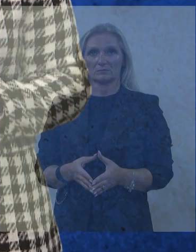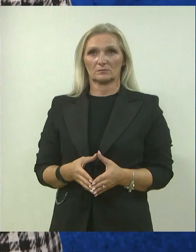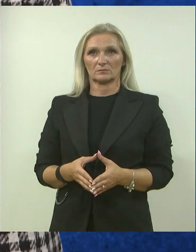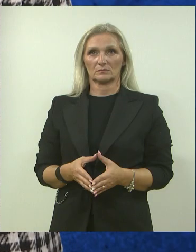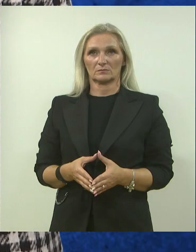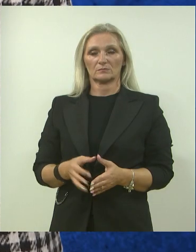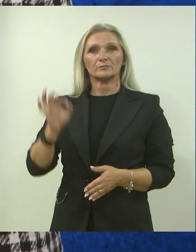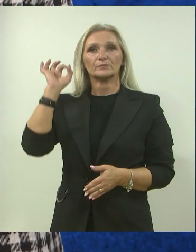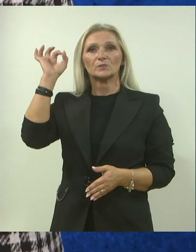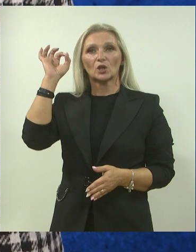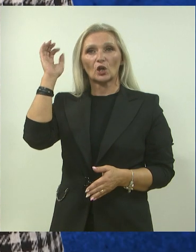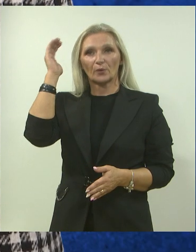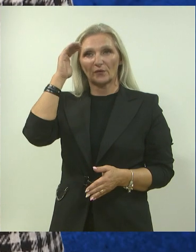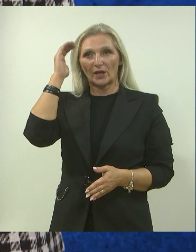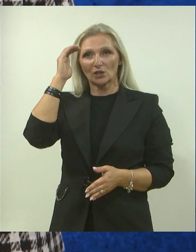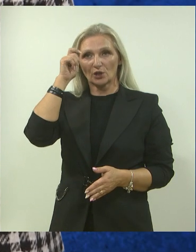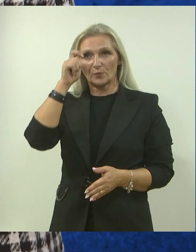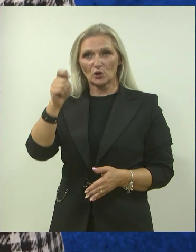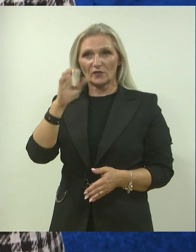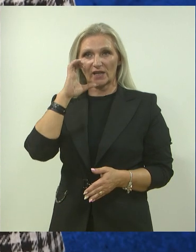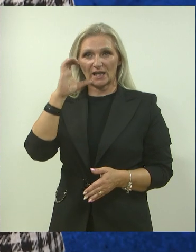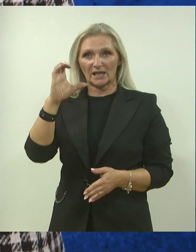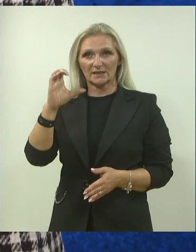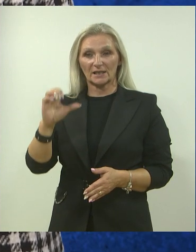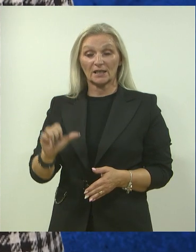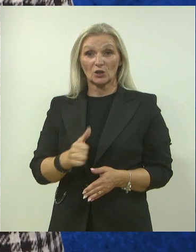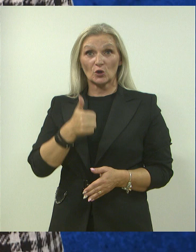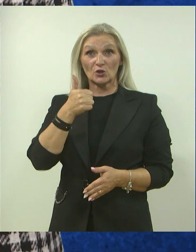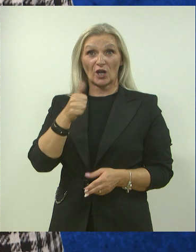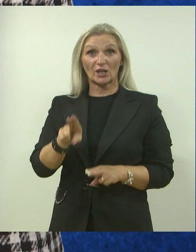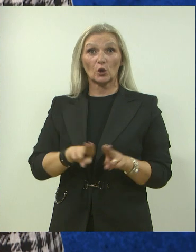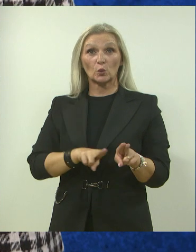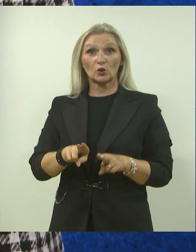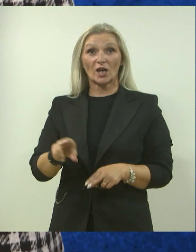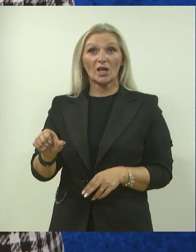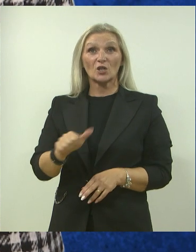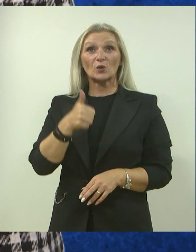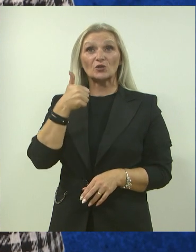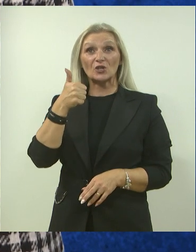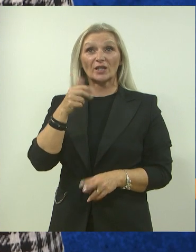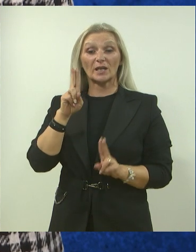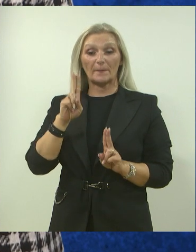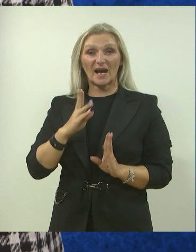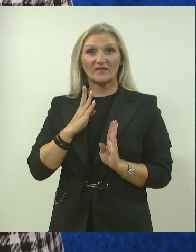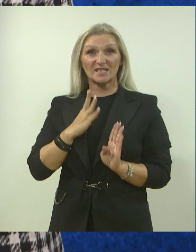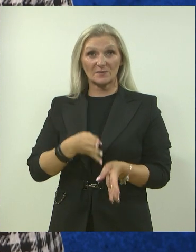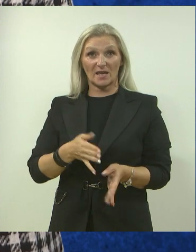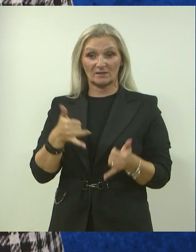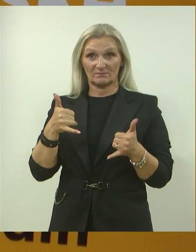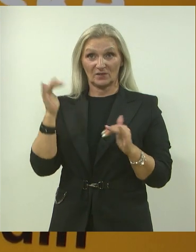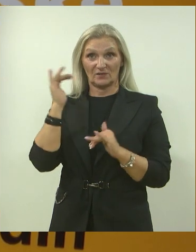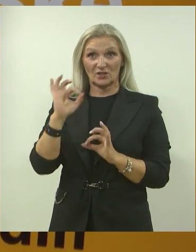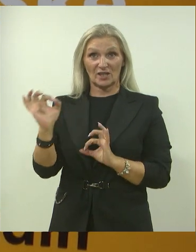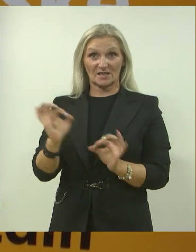Dobar večer, poštovani gledatelji. Još jedan utorak, još jedan pravi smjer. Evo što smo za vas večeras pripremili.